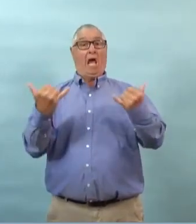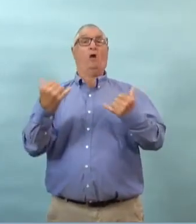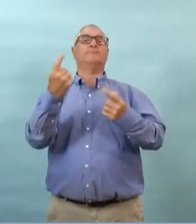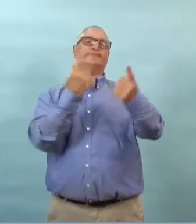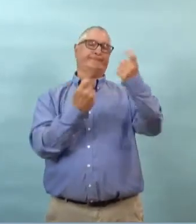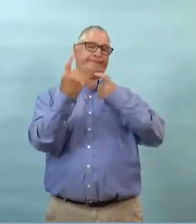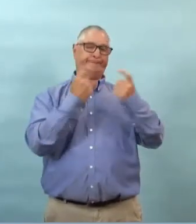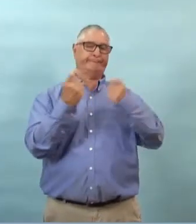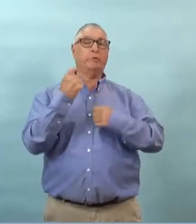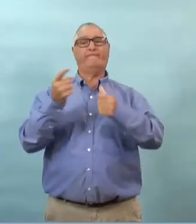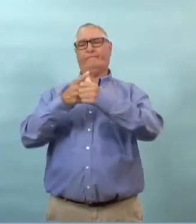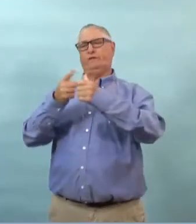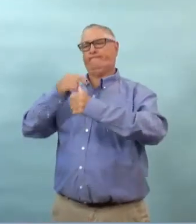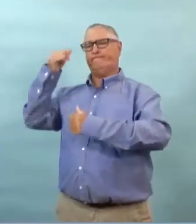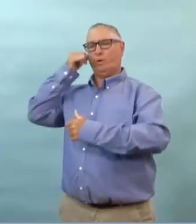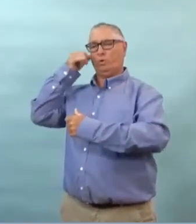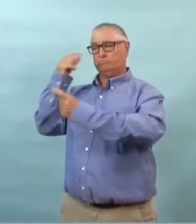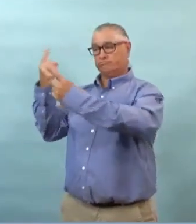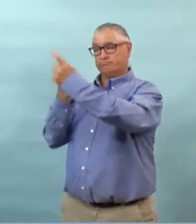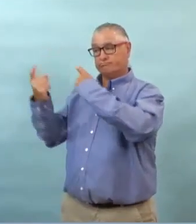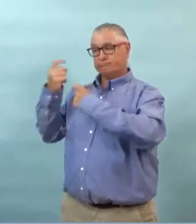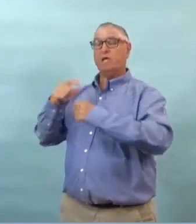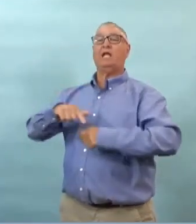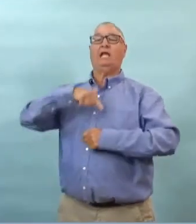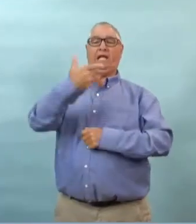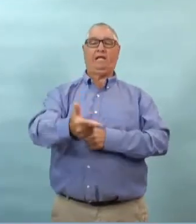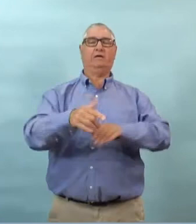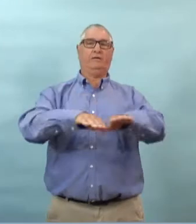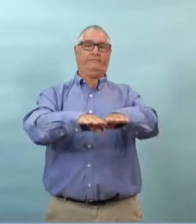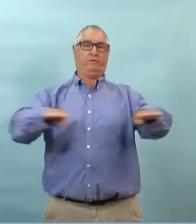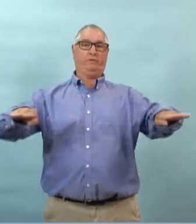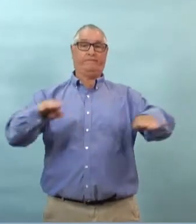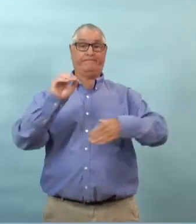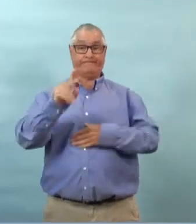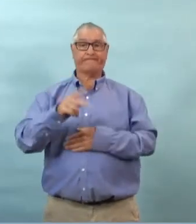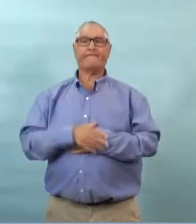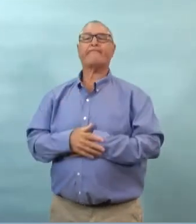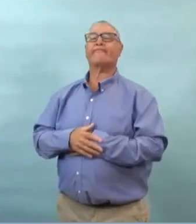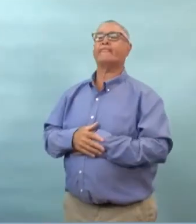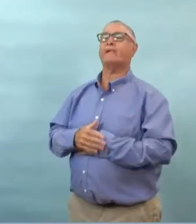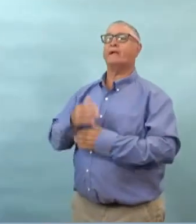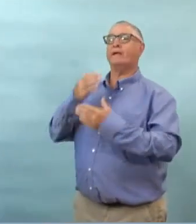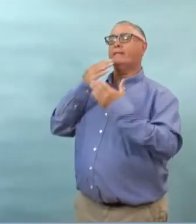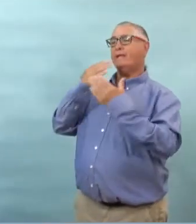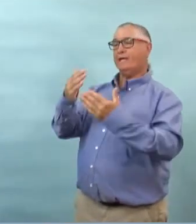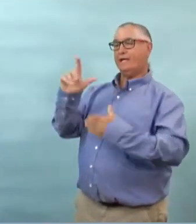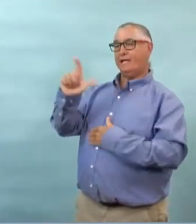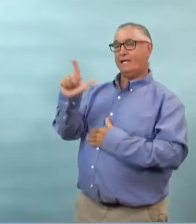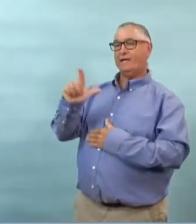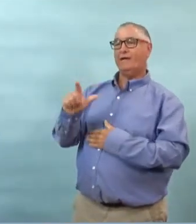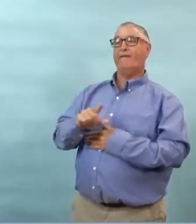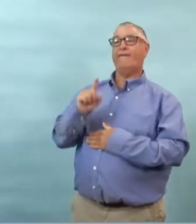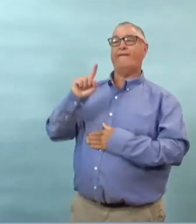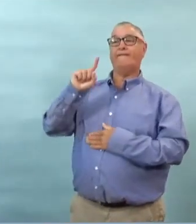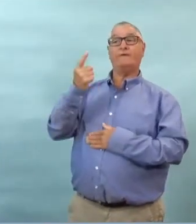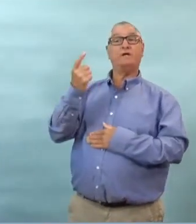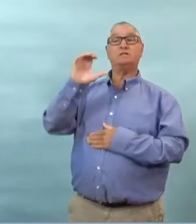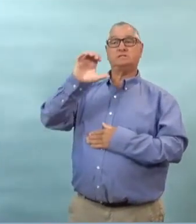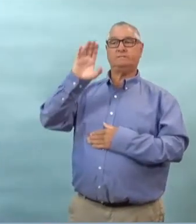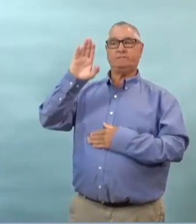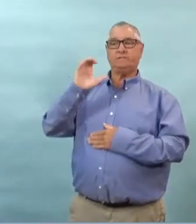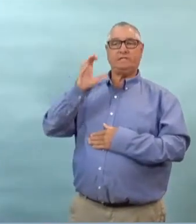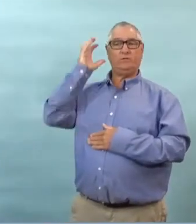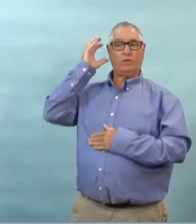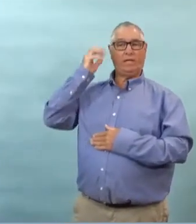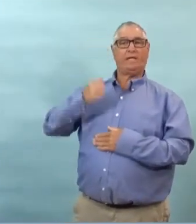journalistes qui sont en ligne ensuite on passera aux questions des journalistes qui sont dans la salle oui effectivement merci la nette on va d'abord passer au téléphone de